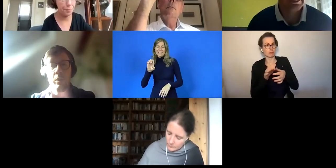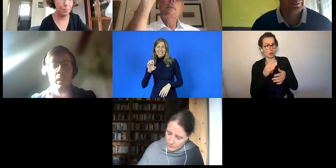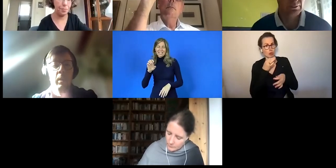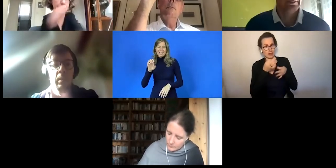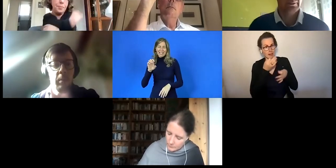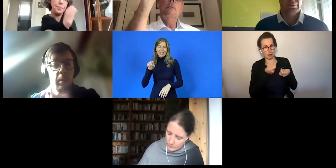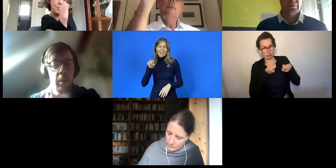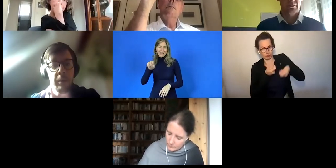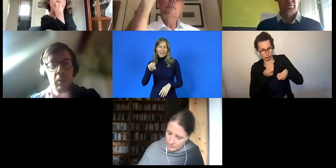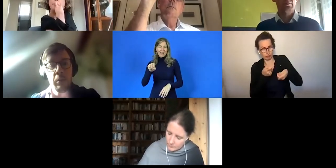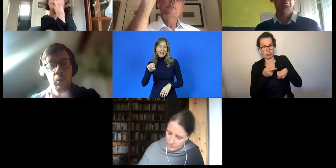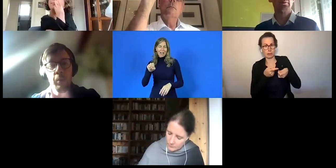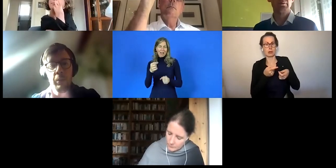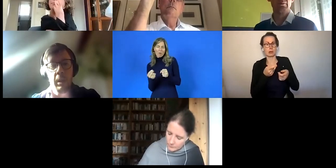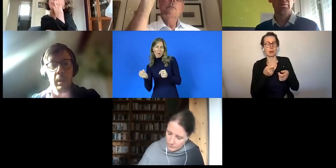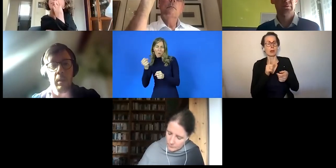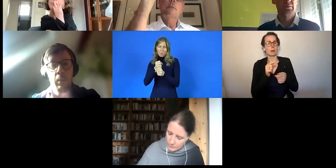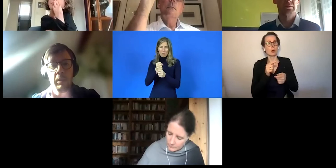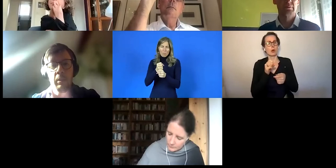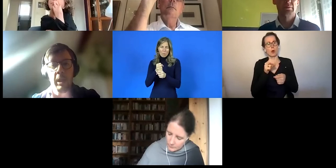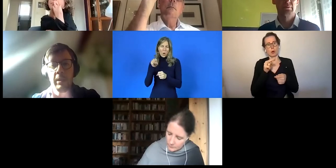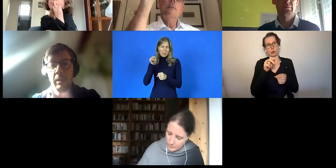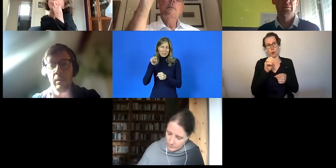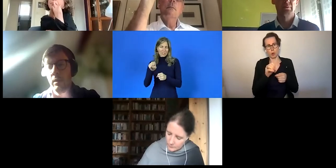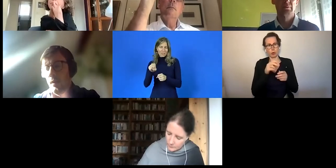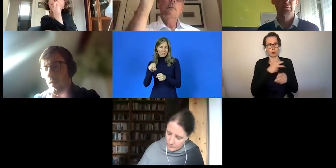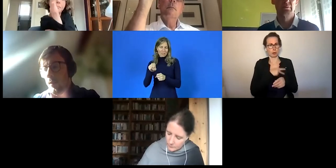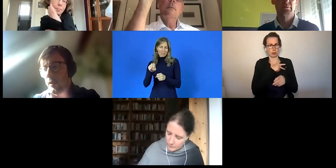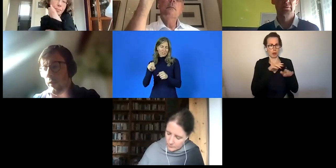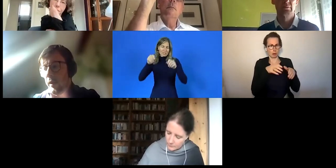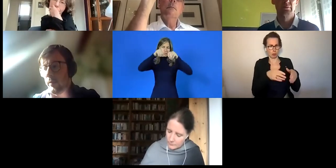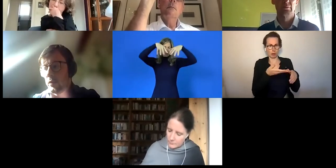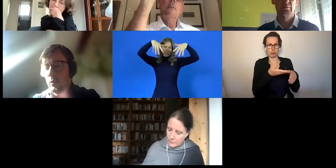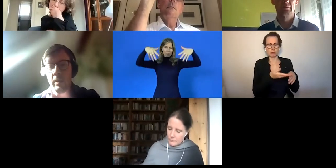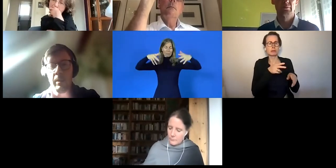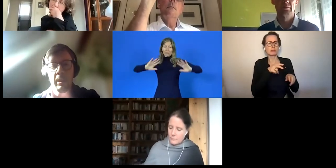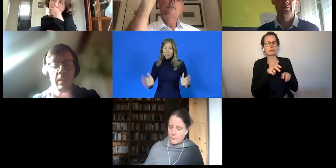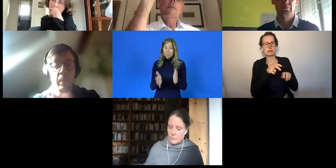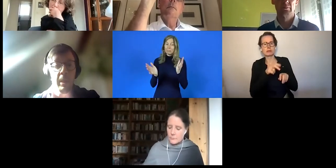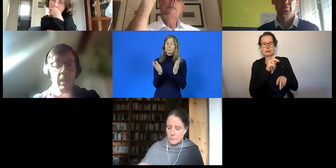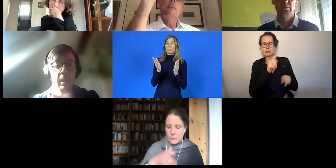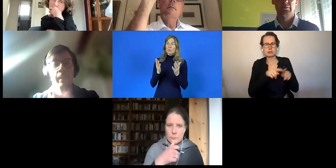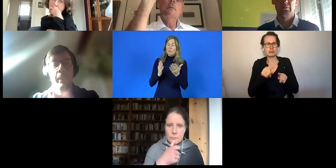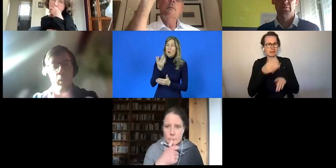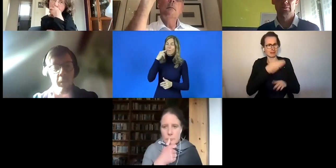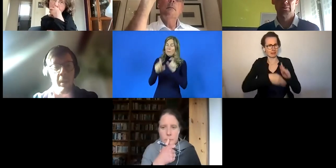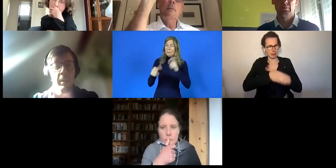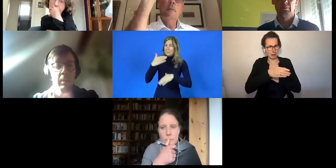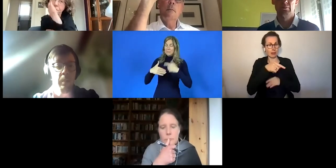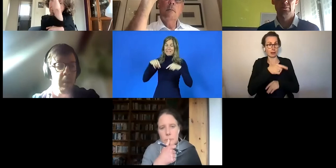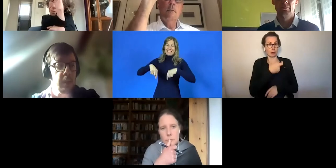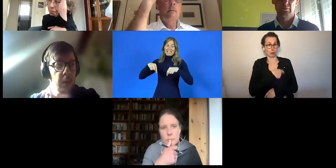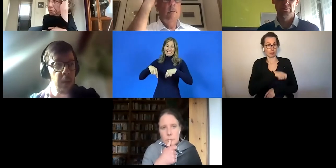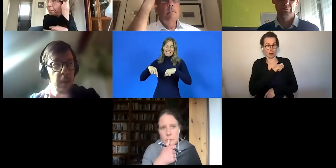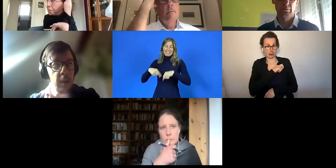gesponsert von der ONCE. Das ist